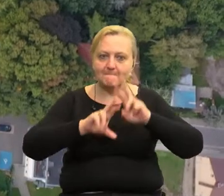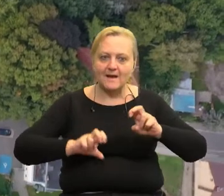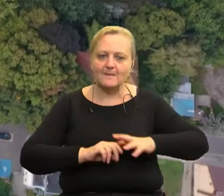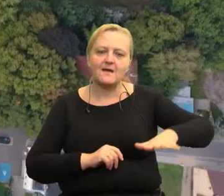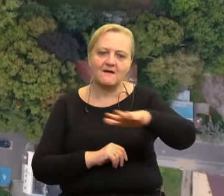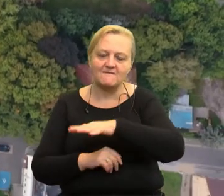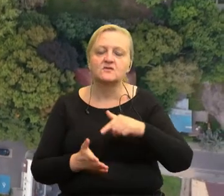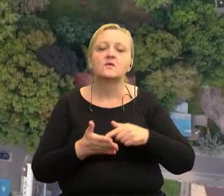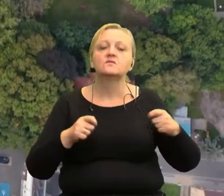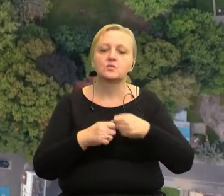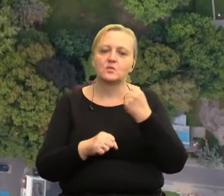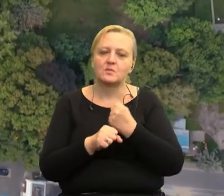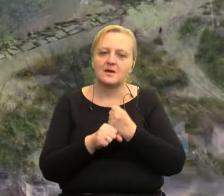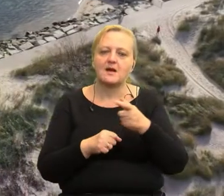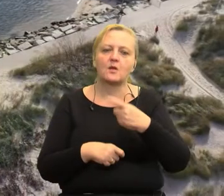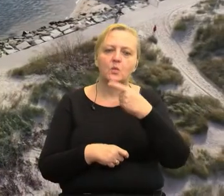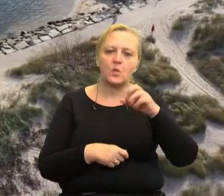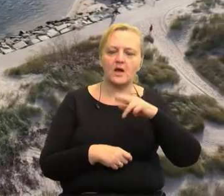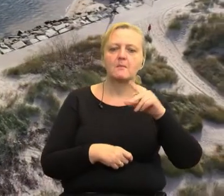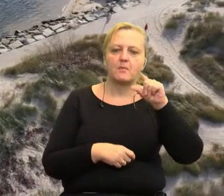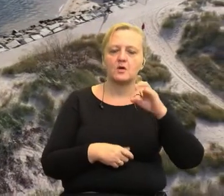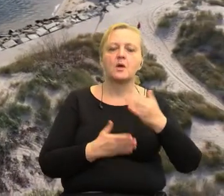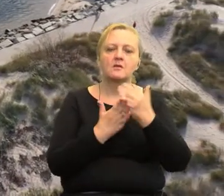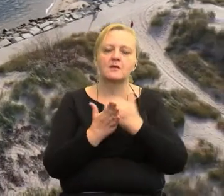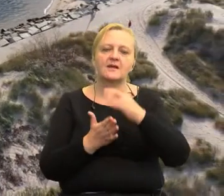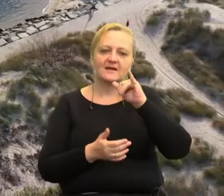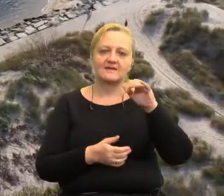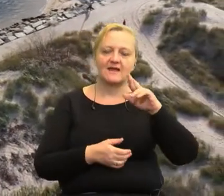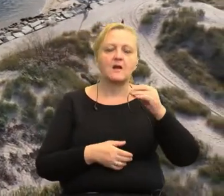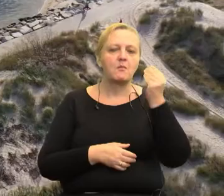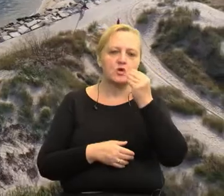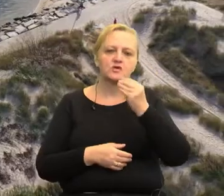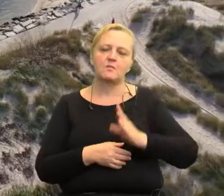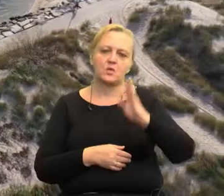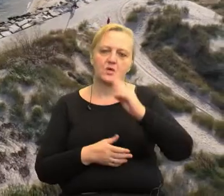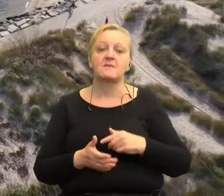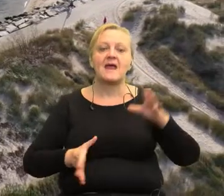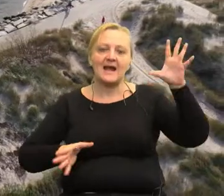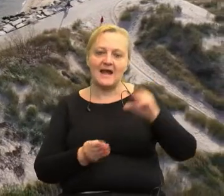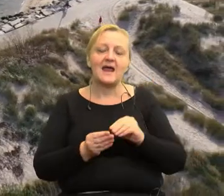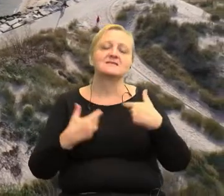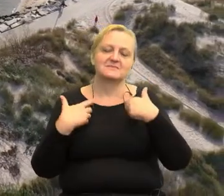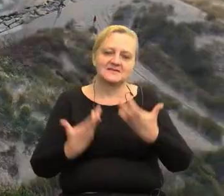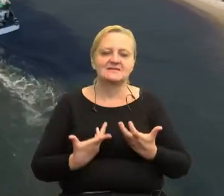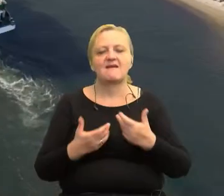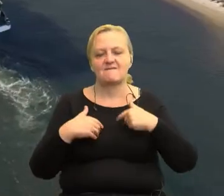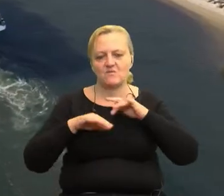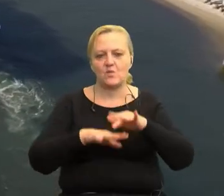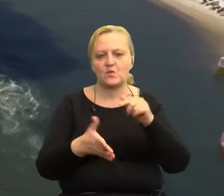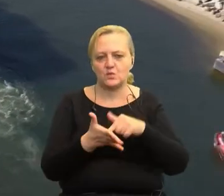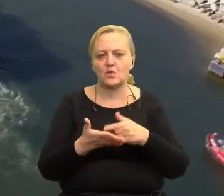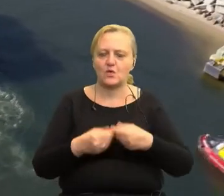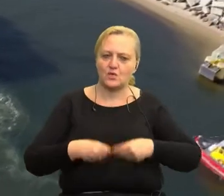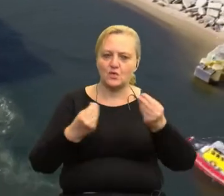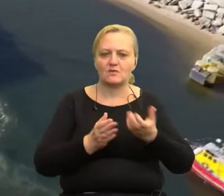podjęliśmy współpracę z projektem Dualport z programu Interreg Morze Północne. Razem mamy zamiar realnie wpłynąć na rozwój